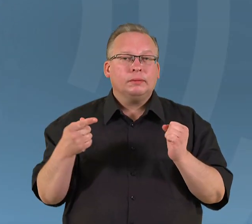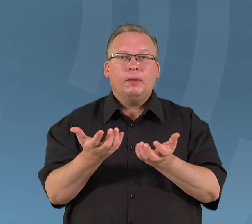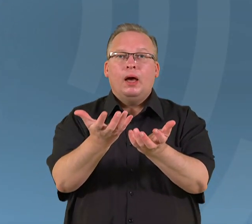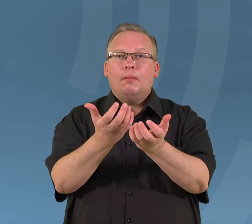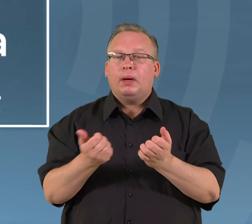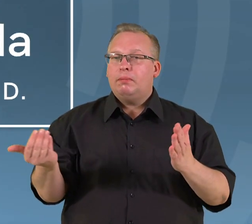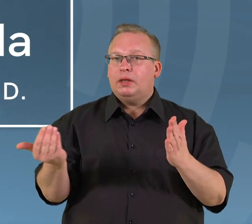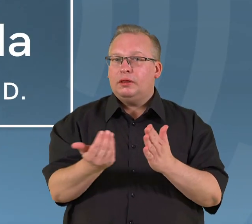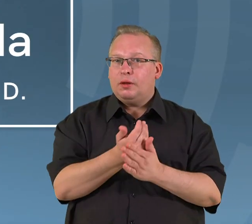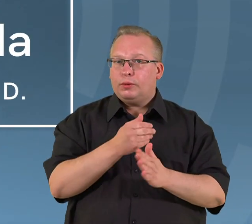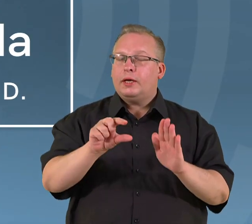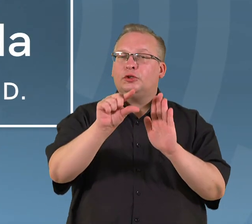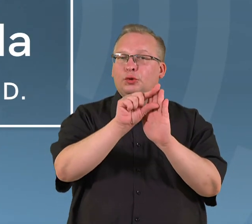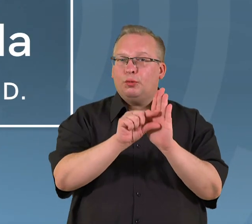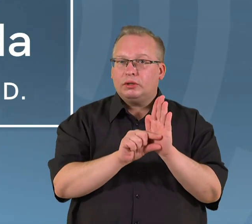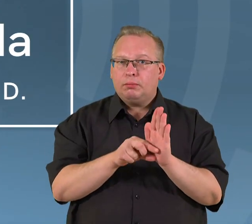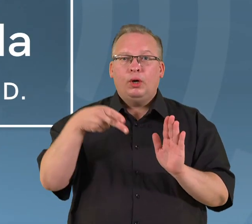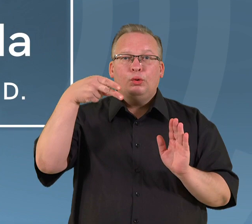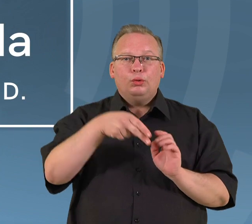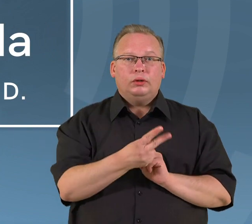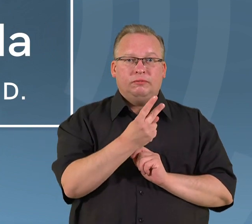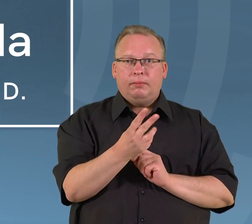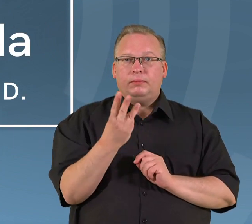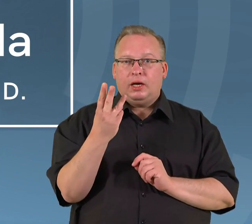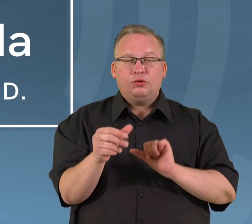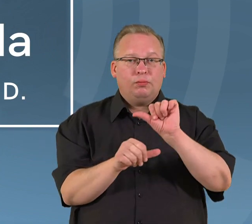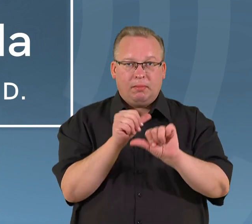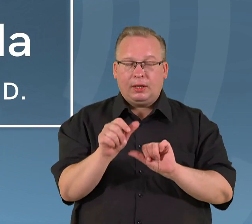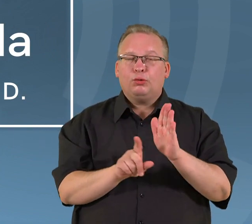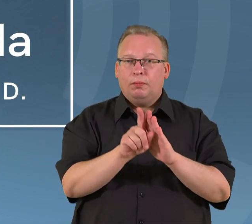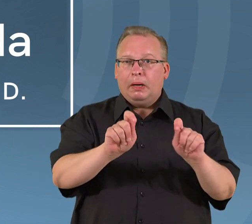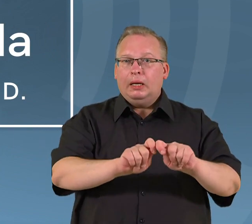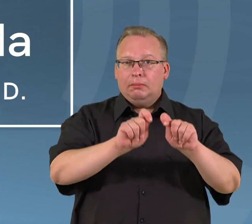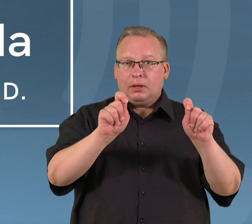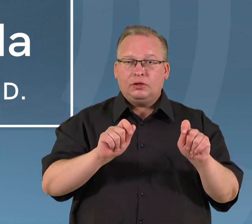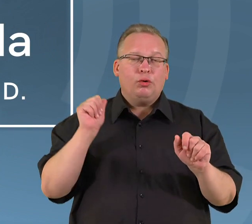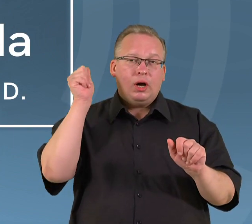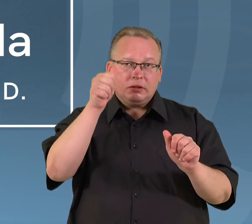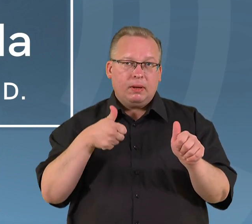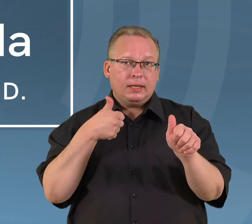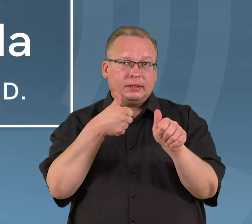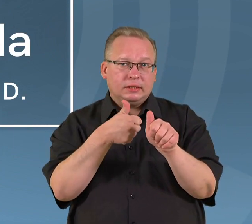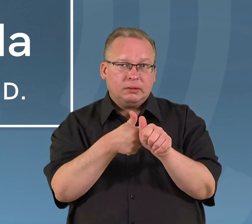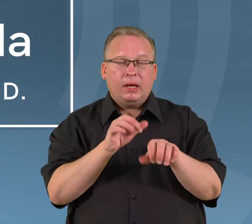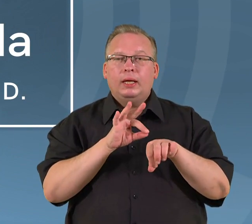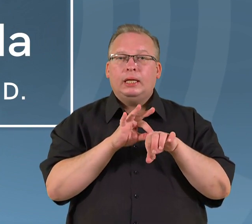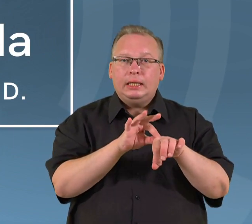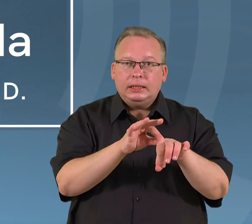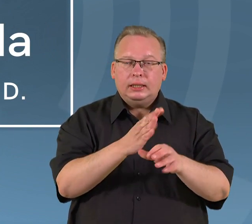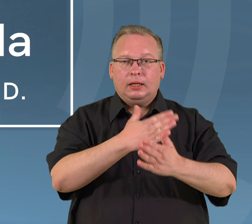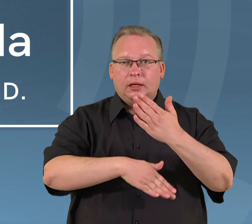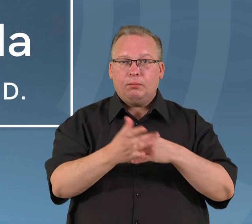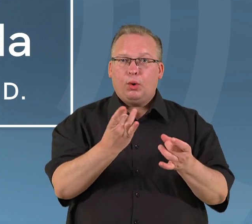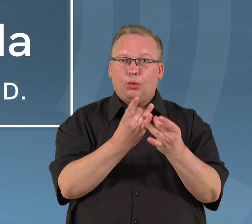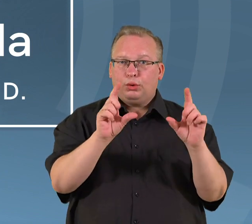primtas naujas nuostatas, nuo 2023 metų pradžios asmeninis asistentas, lydintis neįgalųjį į kultūros